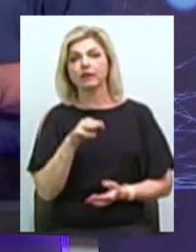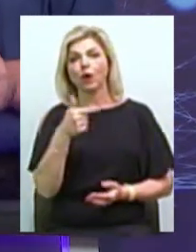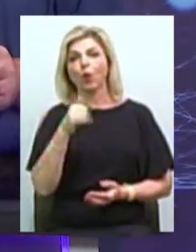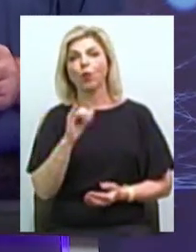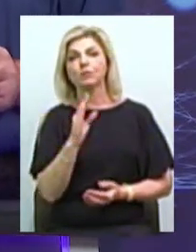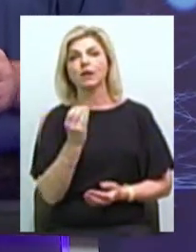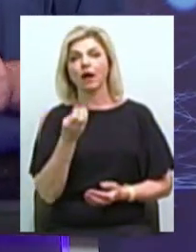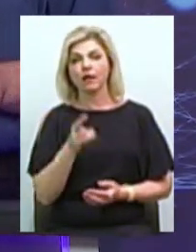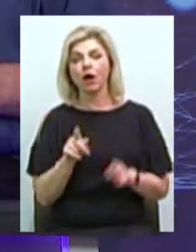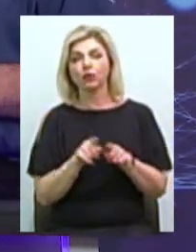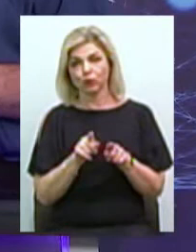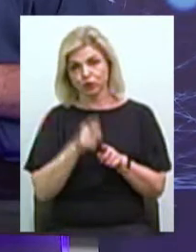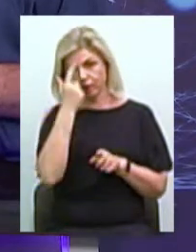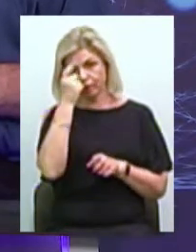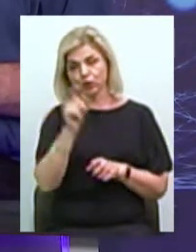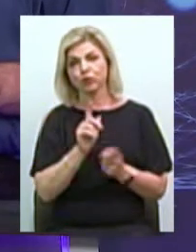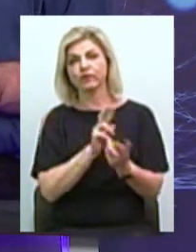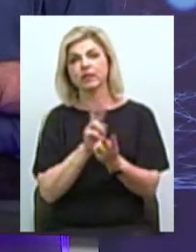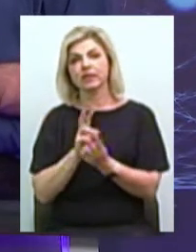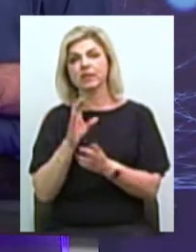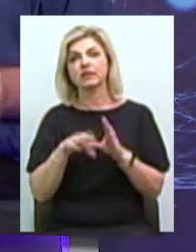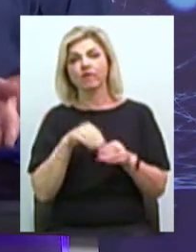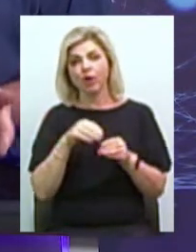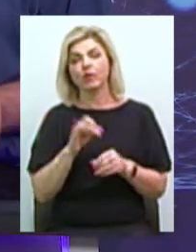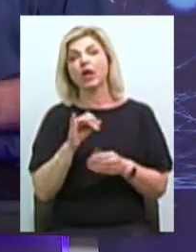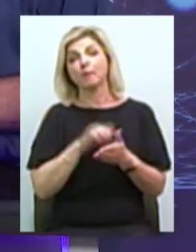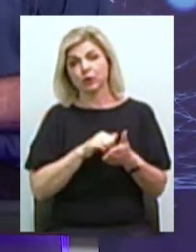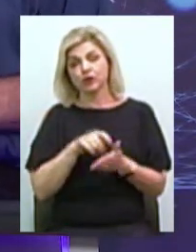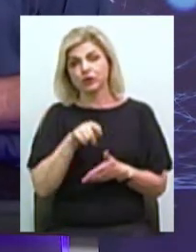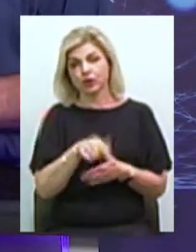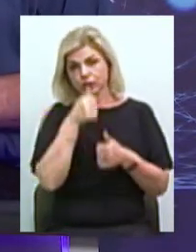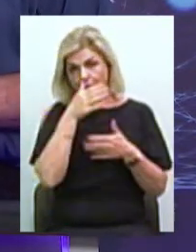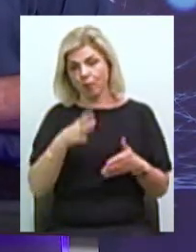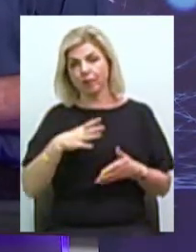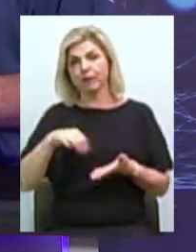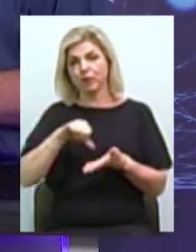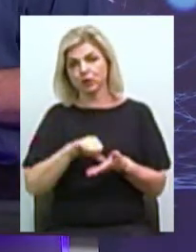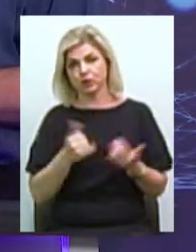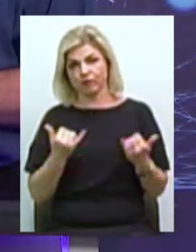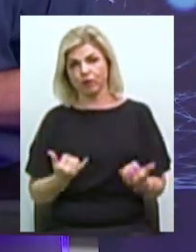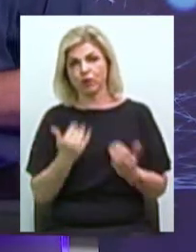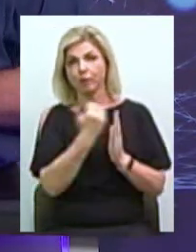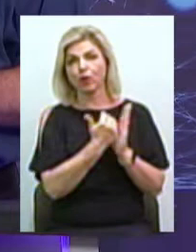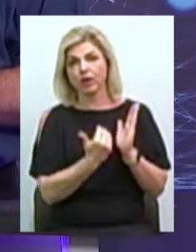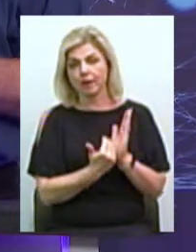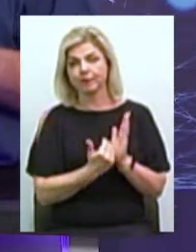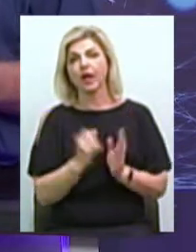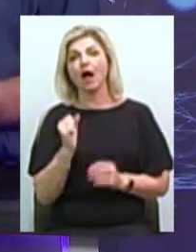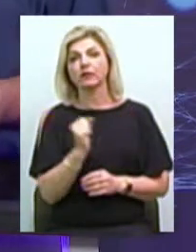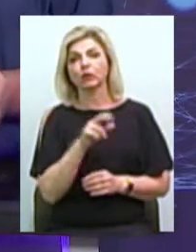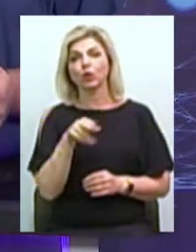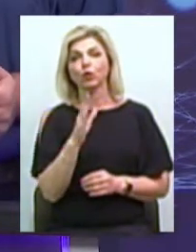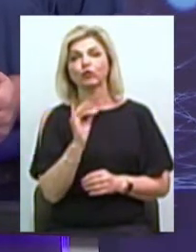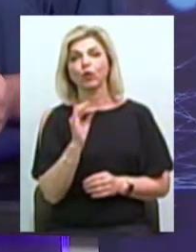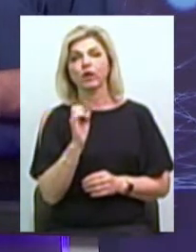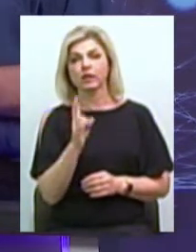повідомила нам, що вона зустрічається з виборцями і через це не може бути присутній у сьогоднішній програмі Анатолій Дворник також